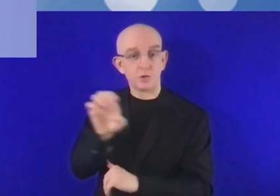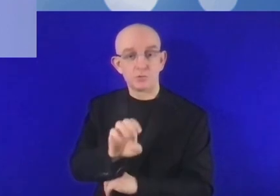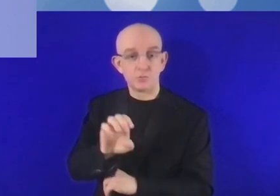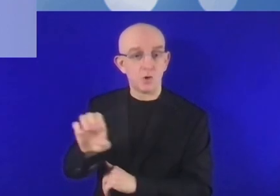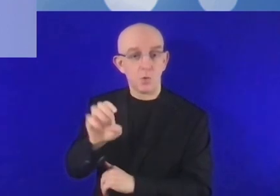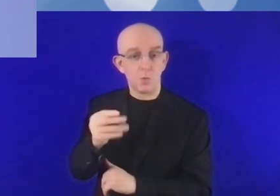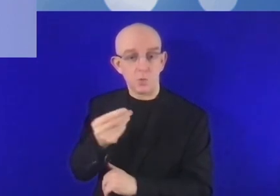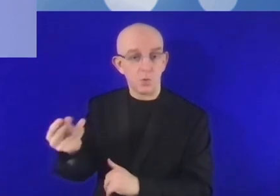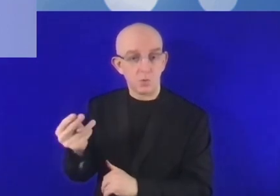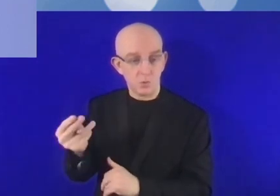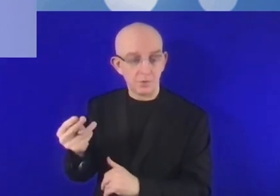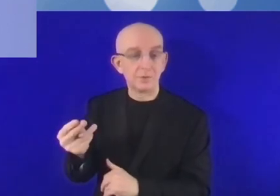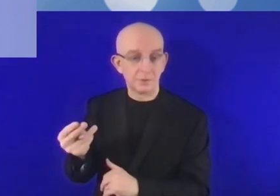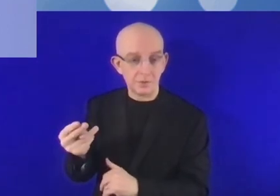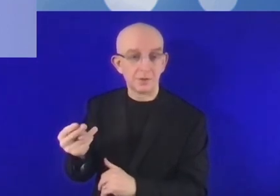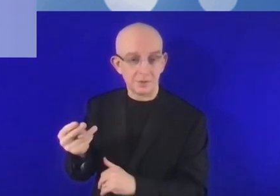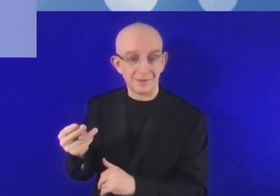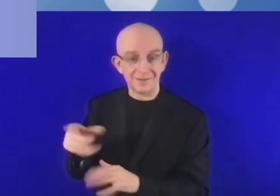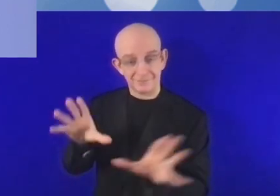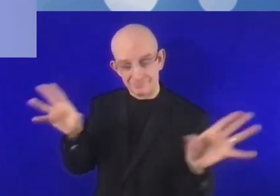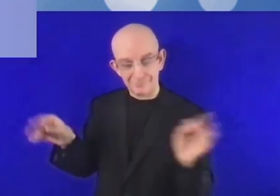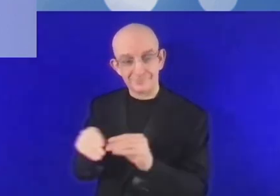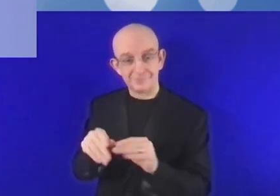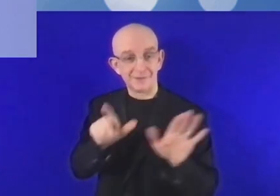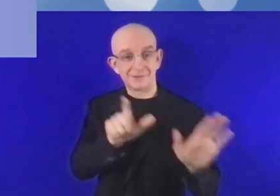nous consacrons environ 30 milliards d'euros